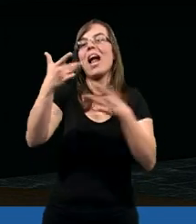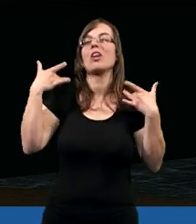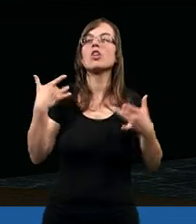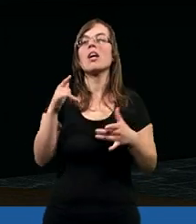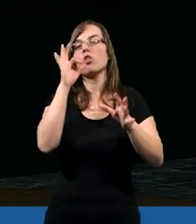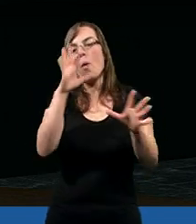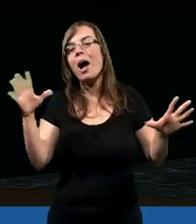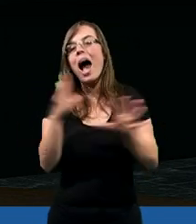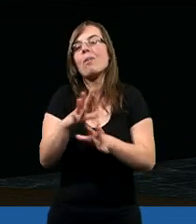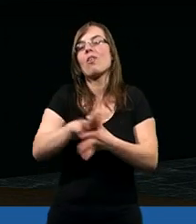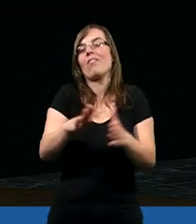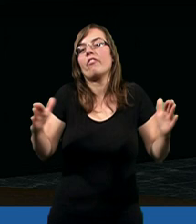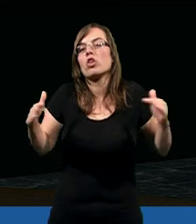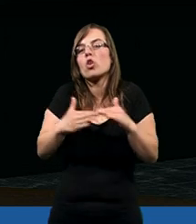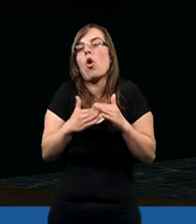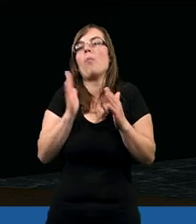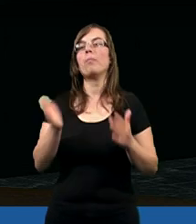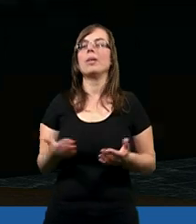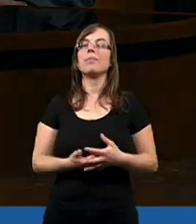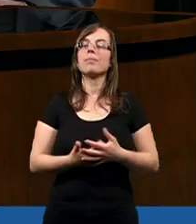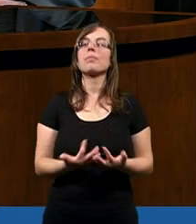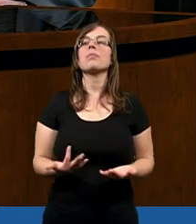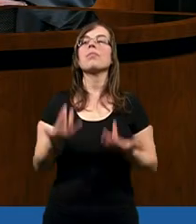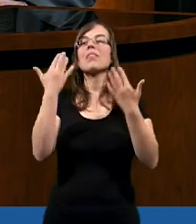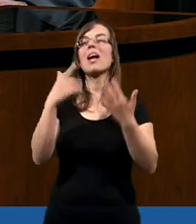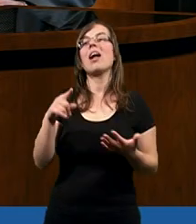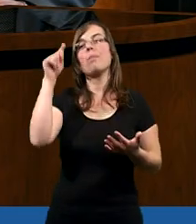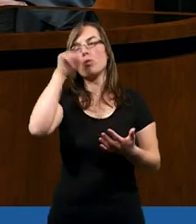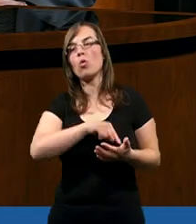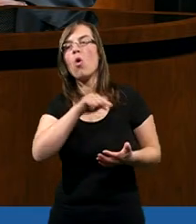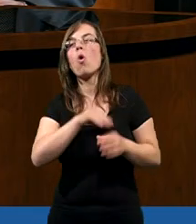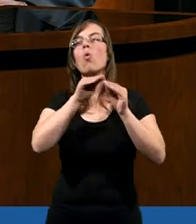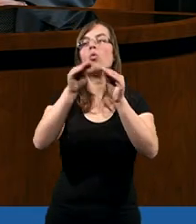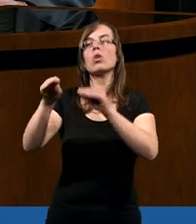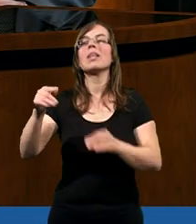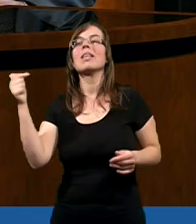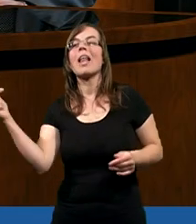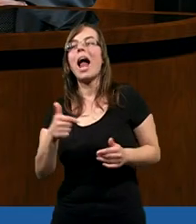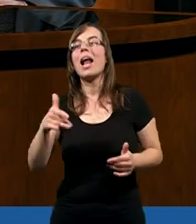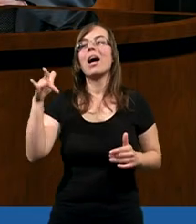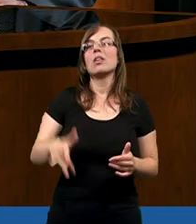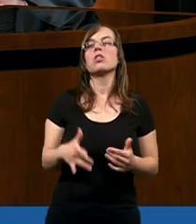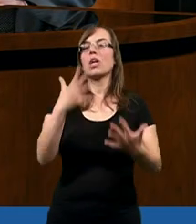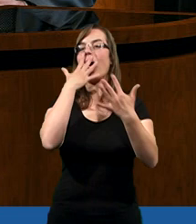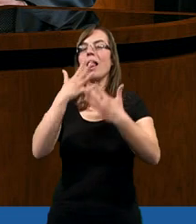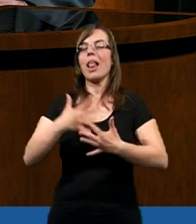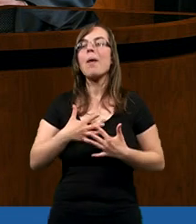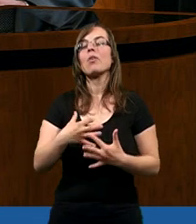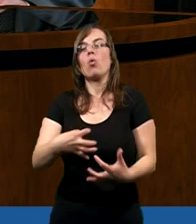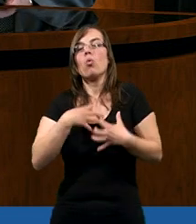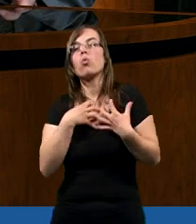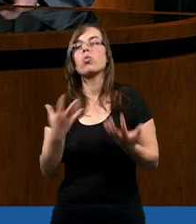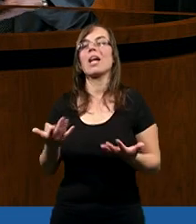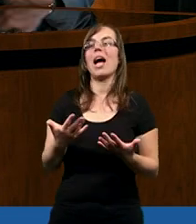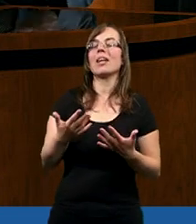i będzie dobra atmosfera w domu i tak dalej. Wielu psychologów uczy, że należy swoje namiętności,